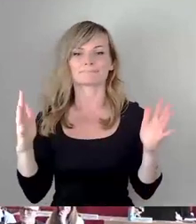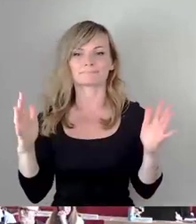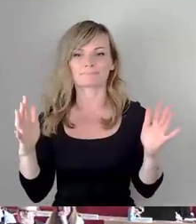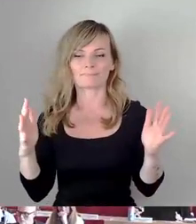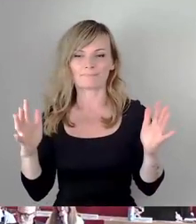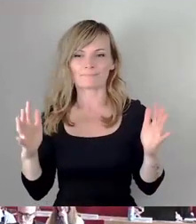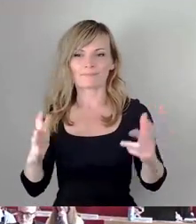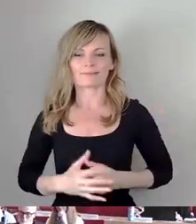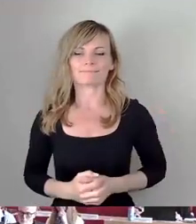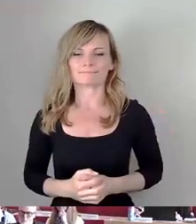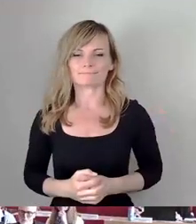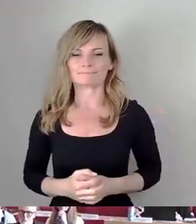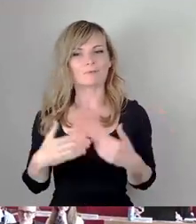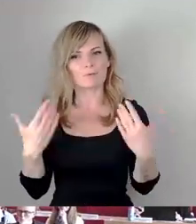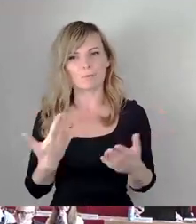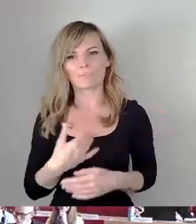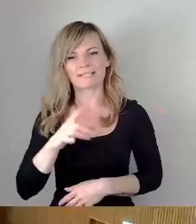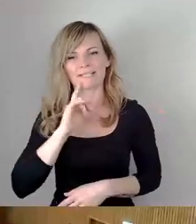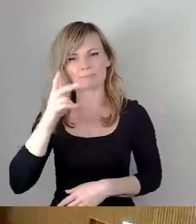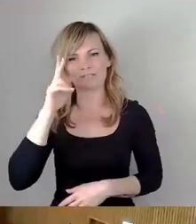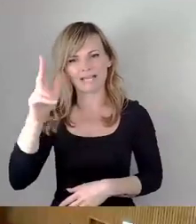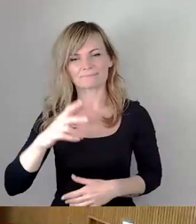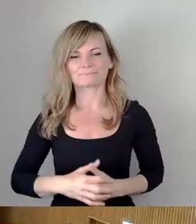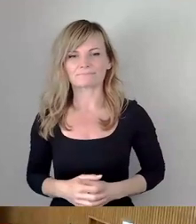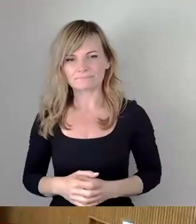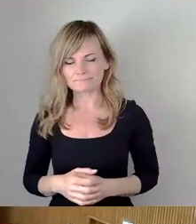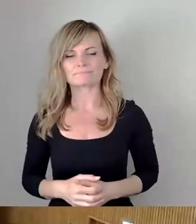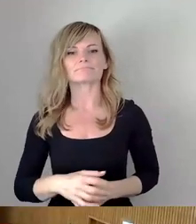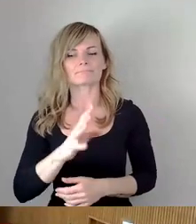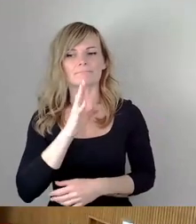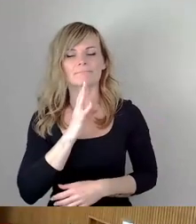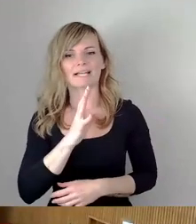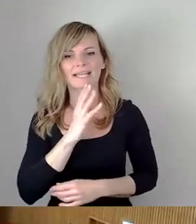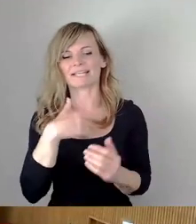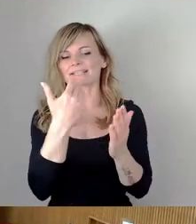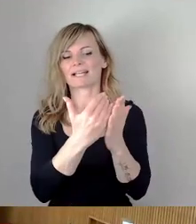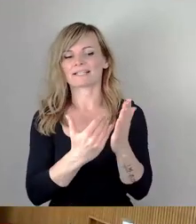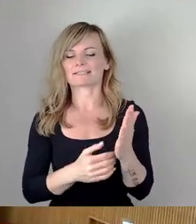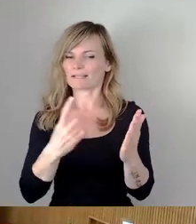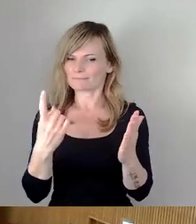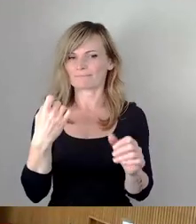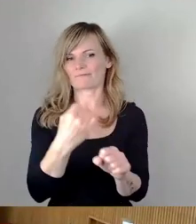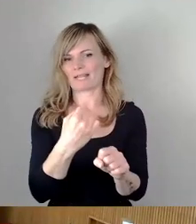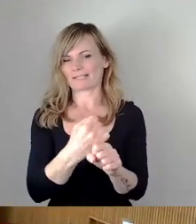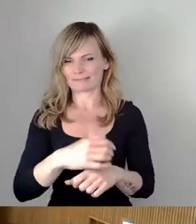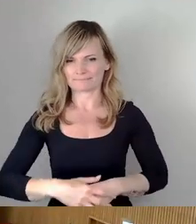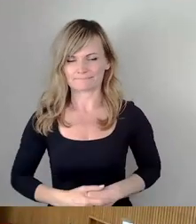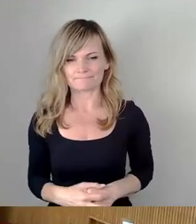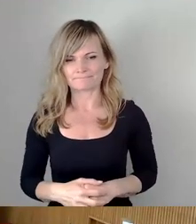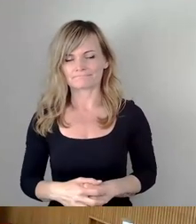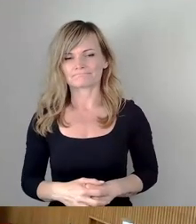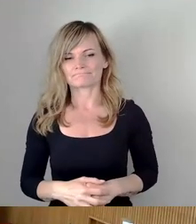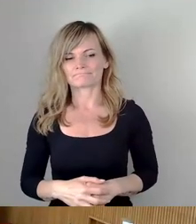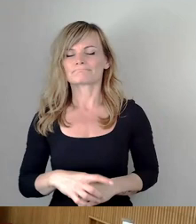So, meine Damen und Herren, dann ist erstmal die Rednerliste abgearbeitet. Gestatten Sie mir noch ein paar wenige Sätze, bevor wir zur Abstimmung kommen. Natürlich,